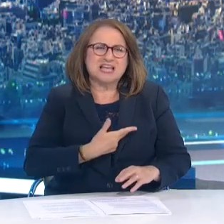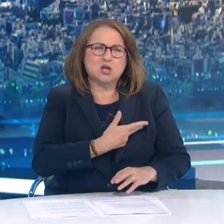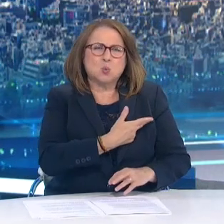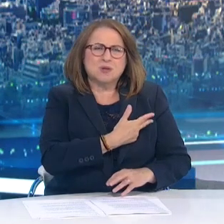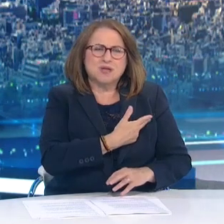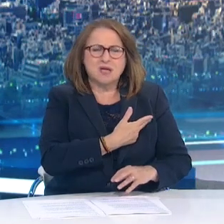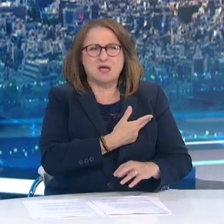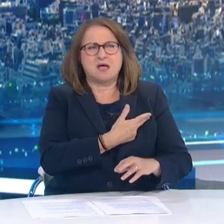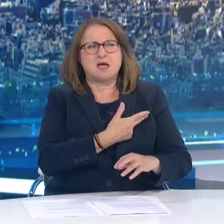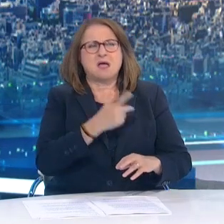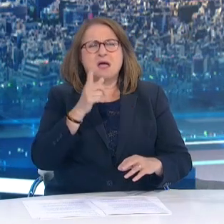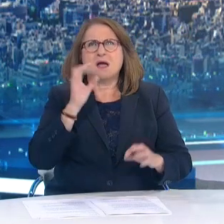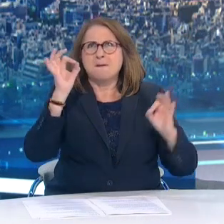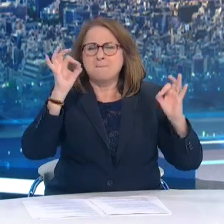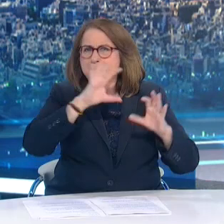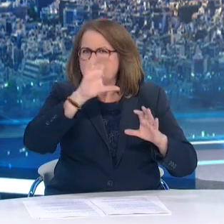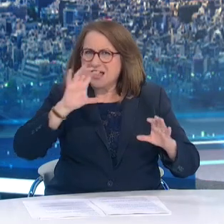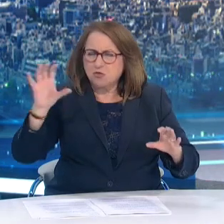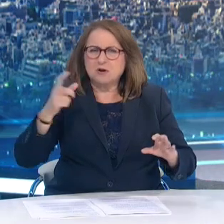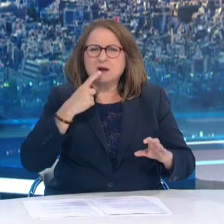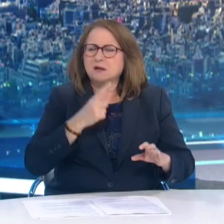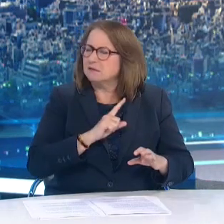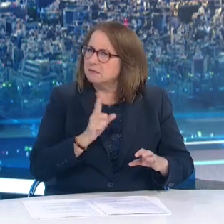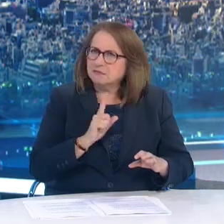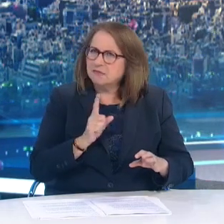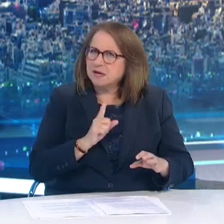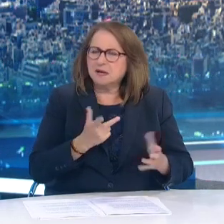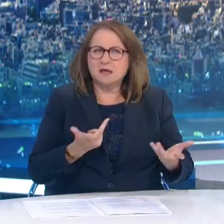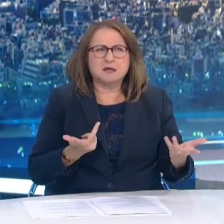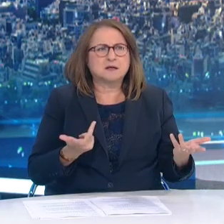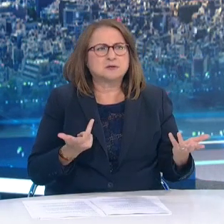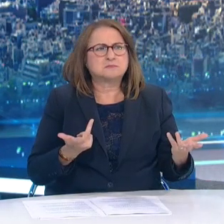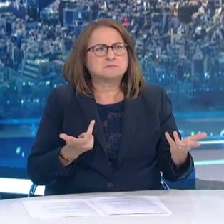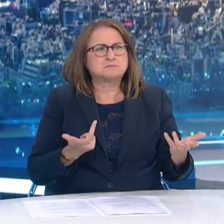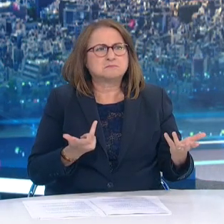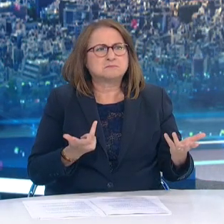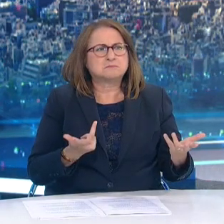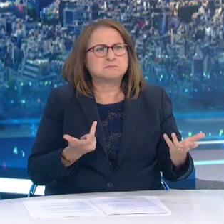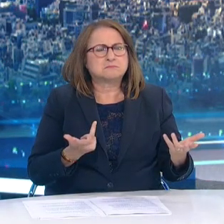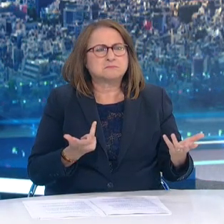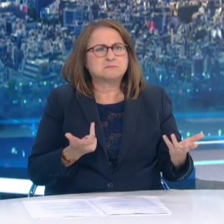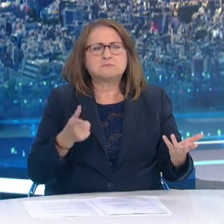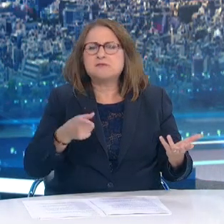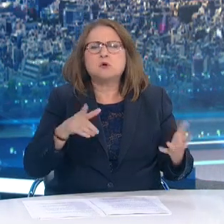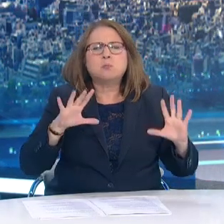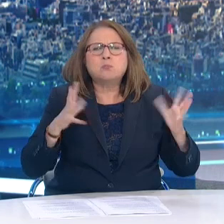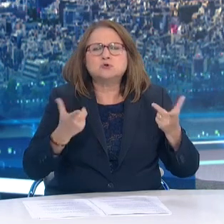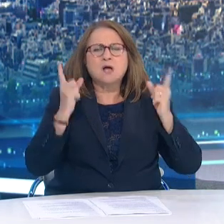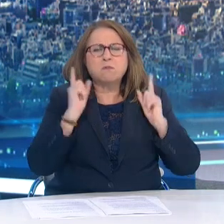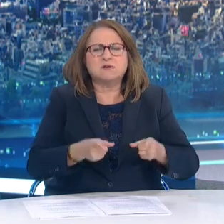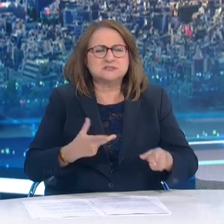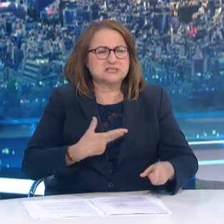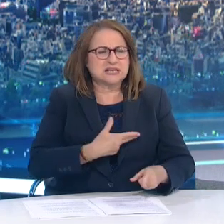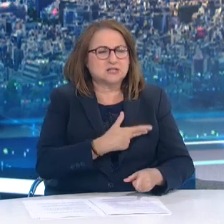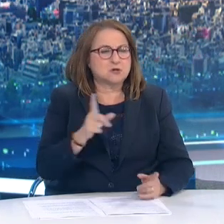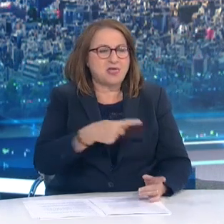Γίνονται όχι με τη διαδικασία της λίστας Αλλά με υπογραφή διοικητού του εκάστοτε